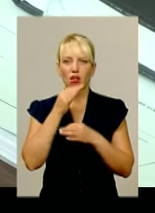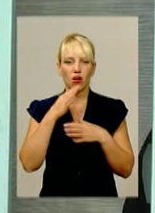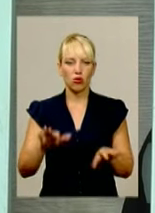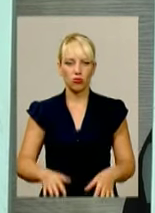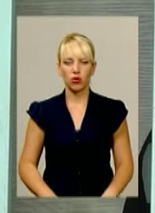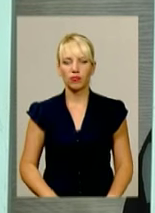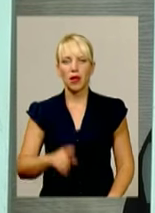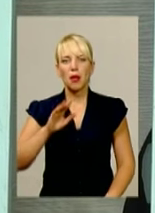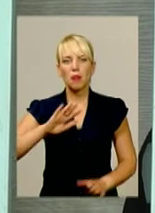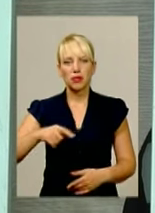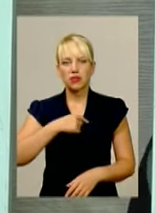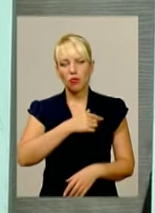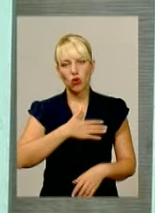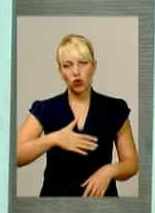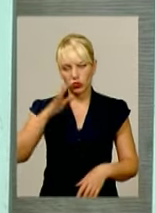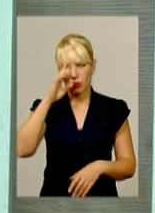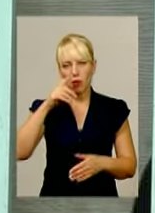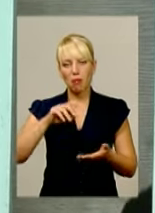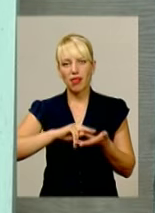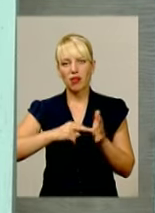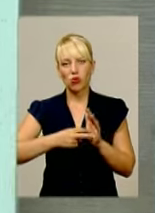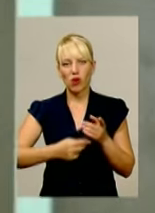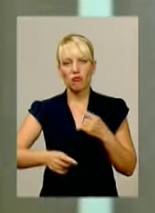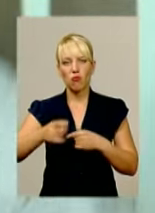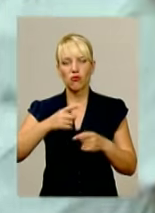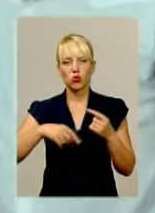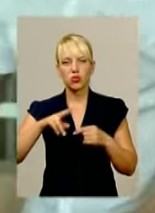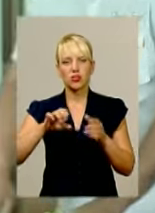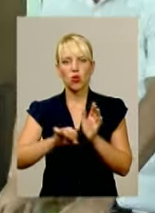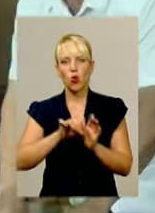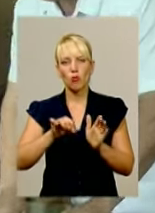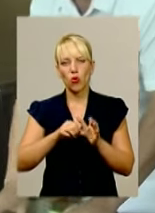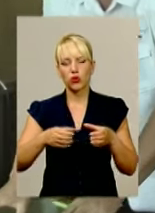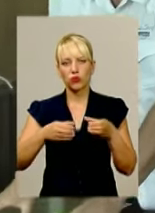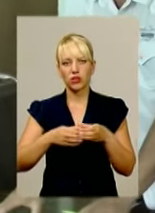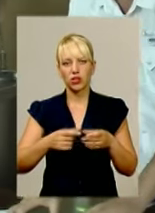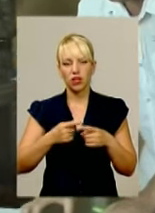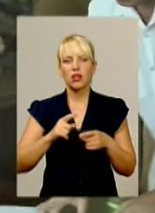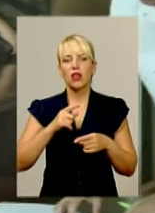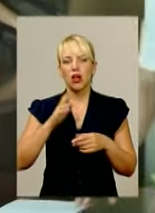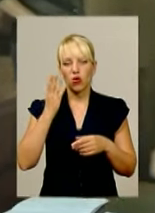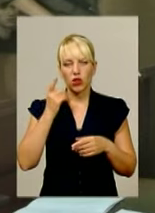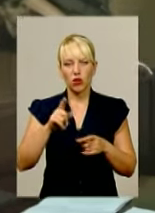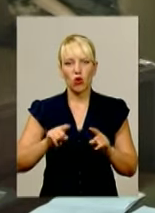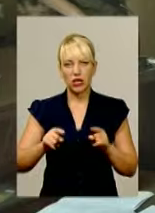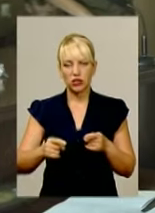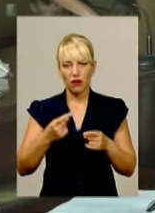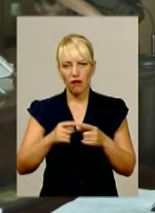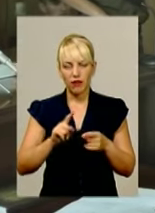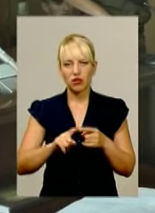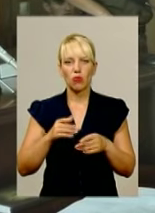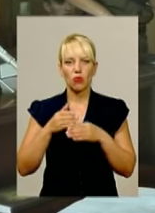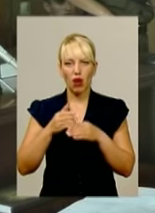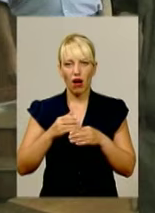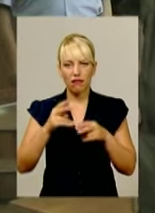Дмитро Єфімов планував повернутися до лав бойовиків. Коли ж чоловіка затримали, він співпрацював зі слідством та визнав свою вину. Тож адвокат захисту просив